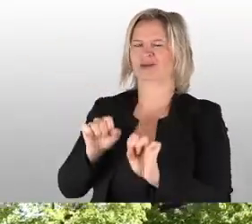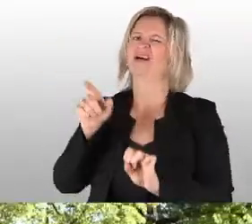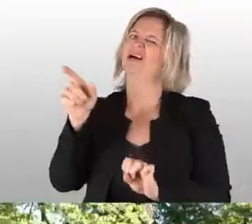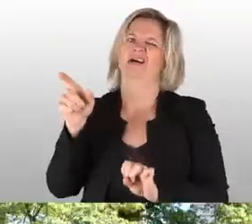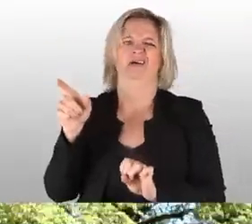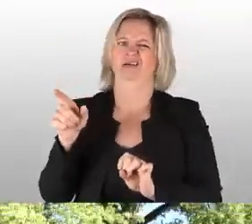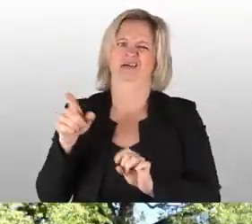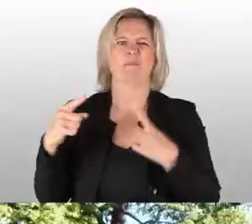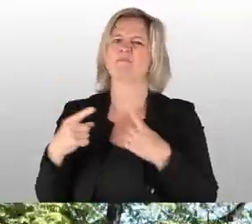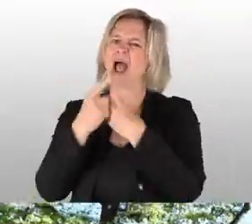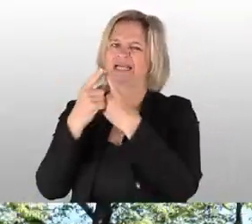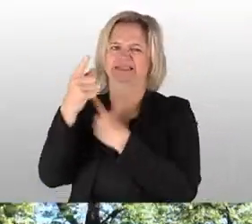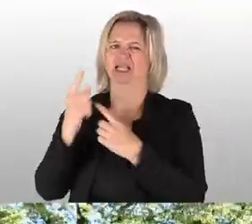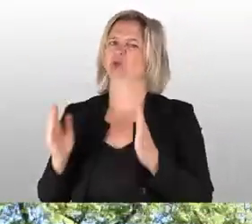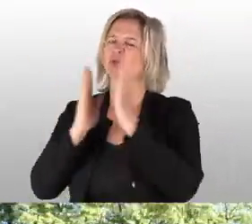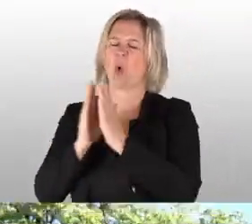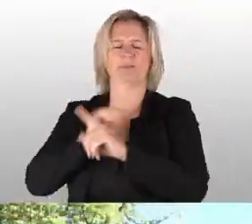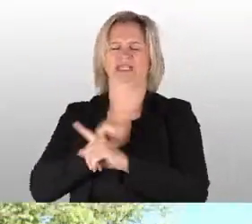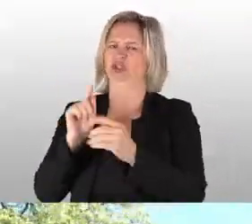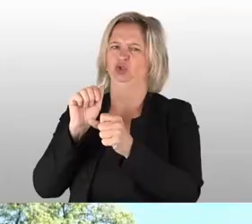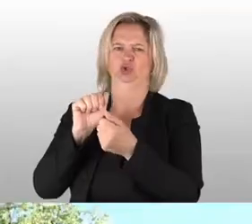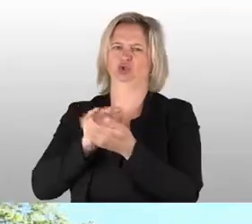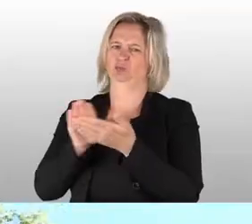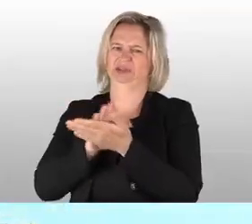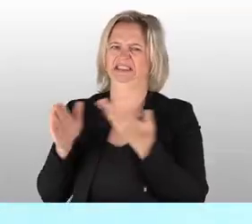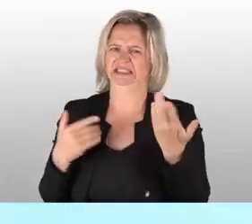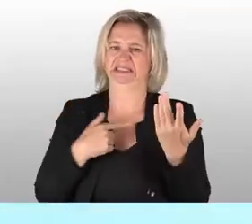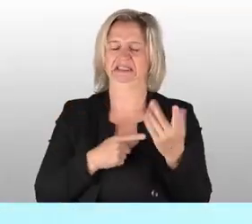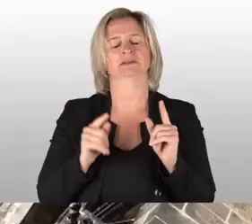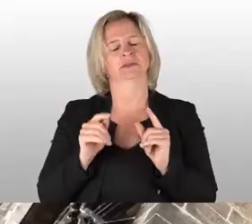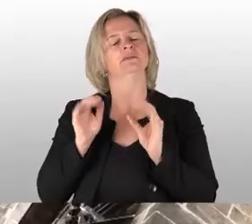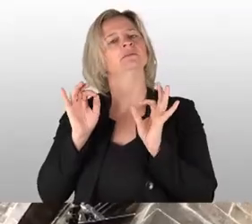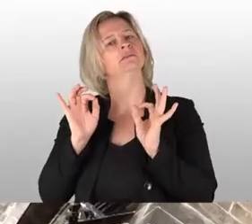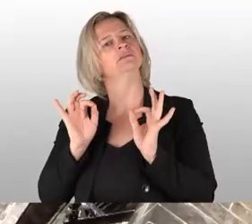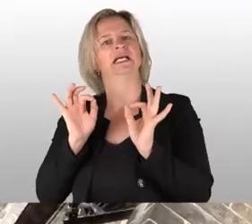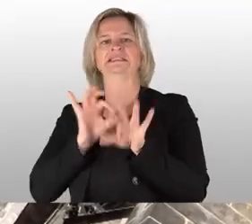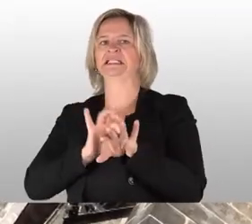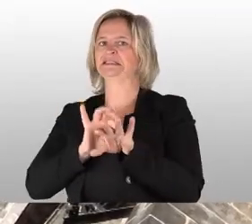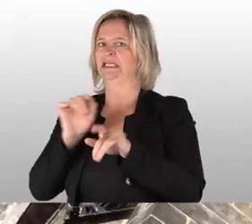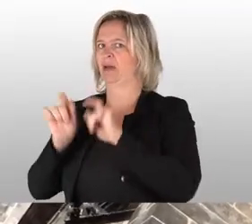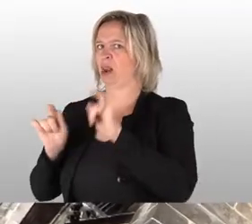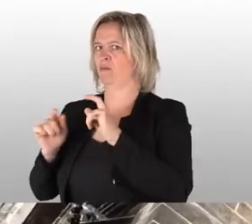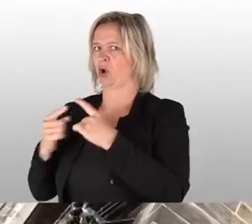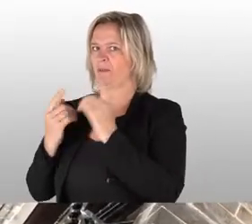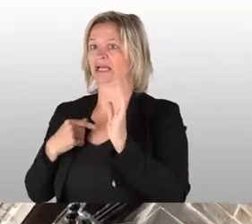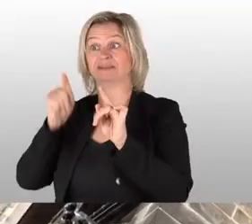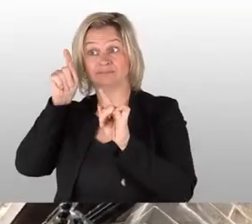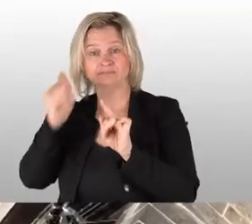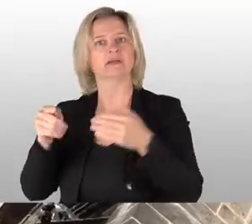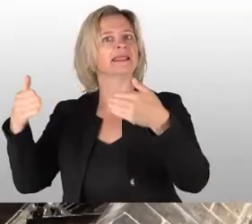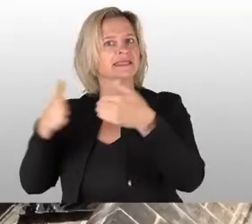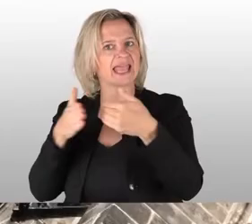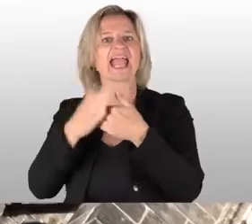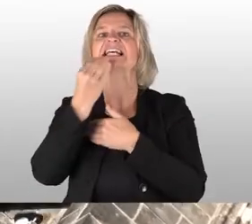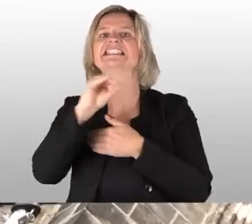ist bitteschön nicht schmutzig, da wird der Meißner pingelig. Der Meißner Dom besteht aus örtlichem Sandstein und der lokale Sandstein ist nun mal